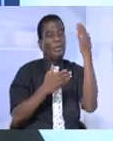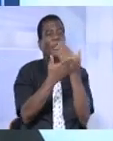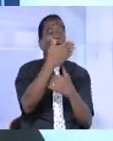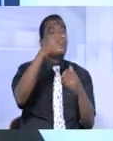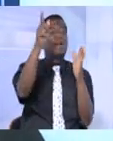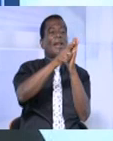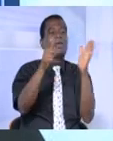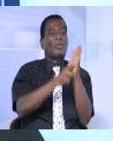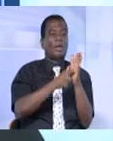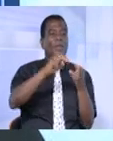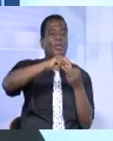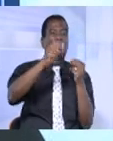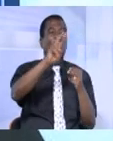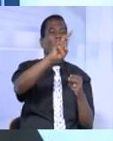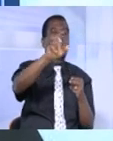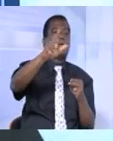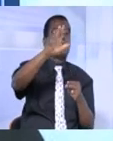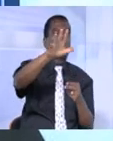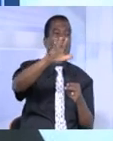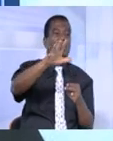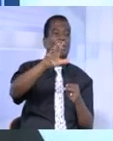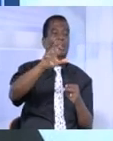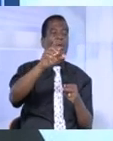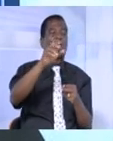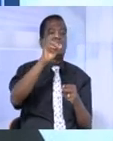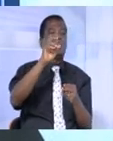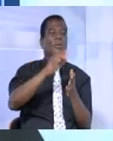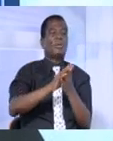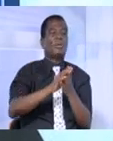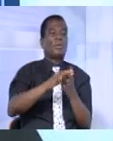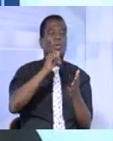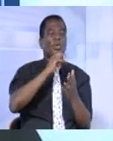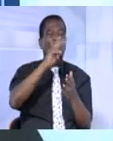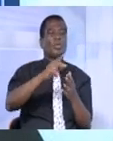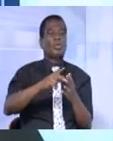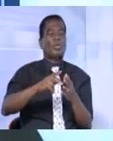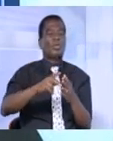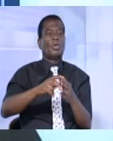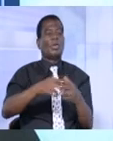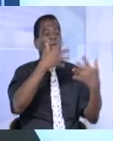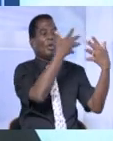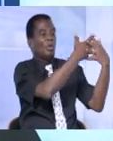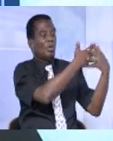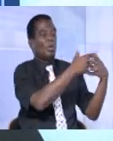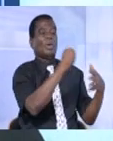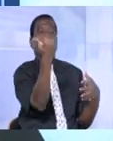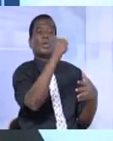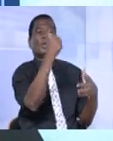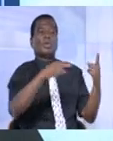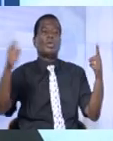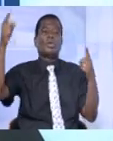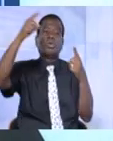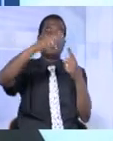numéro 2015-493 du 7 juillet 2015, ce sont des peines d'emprisonnement de 10 à 20 ans